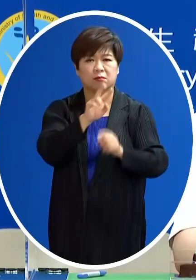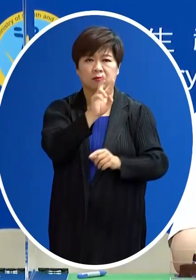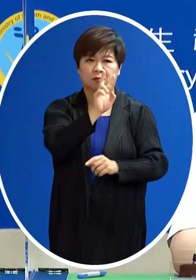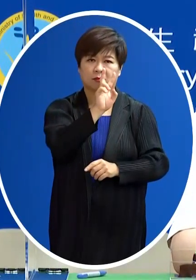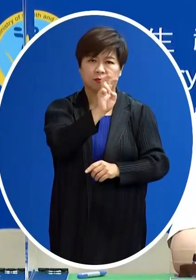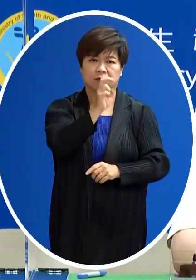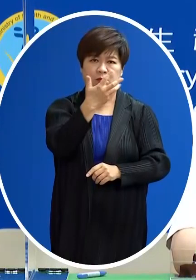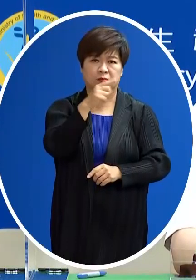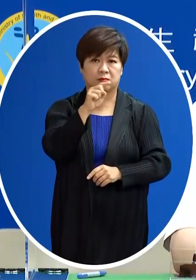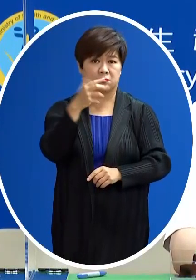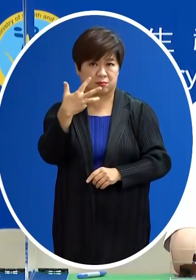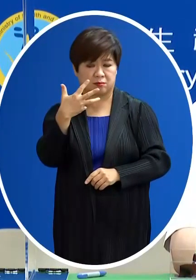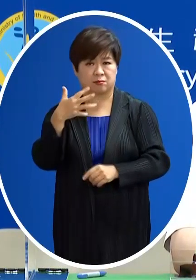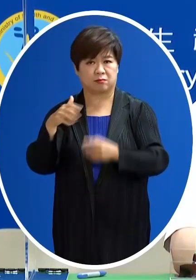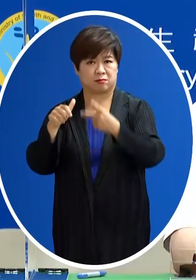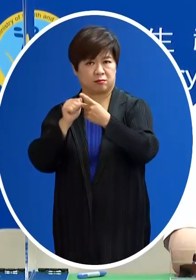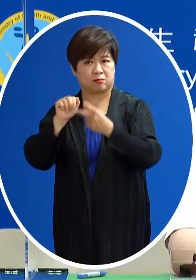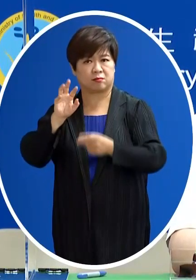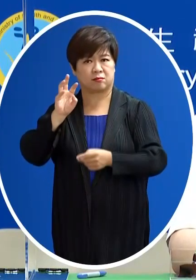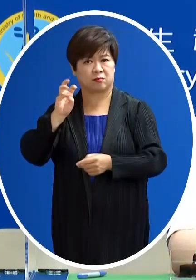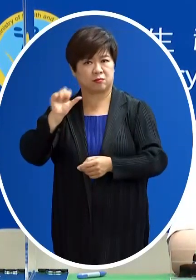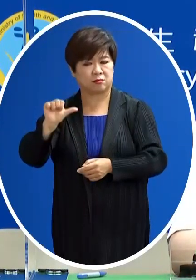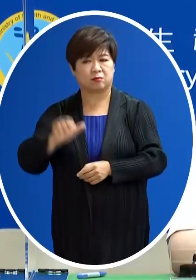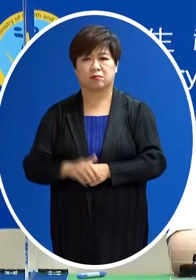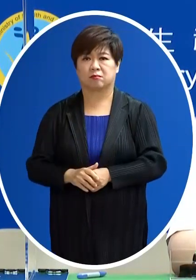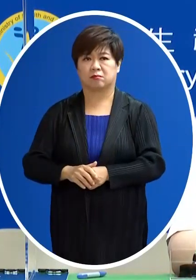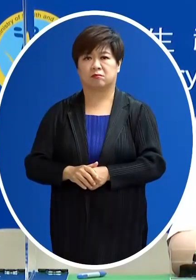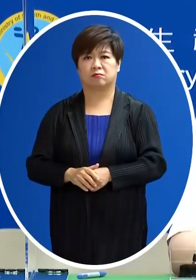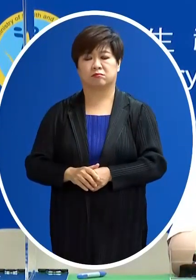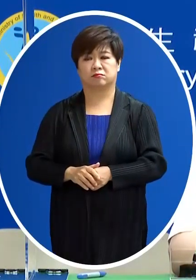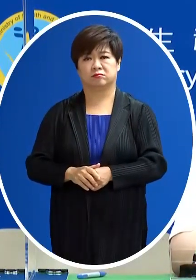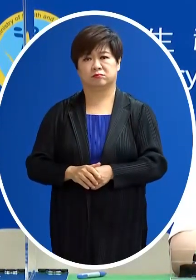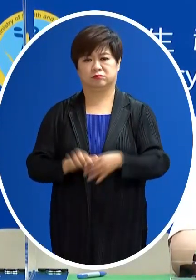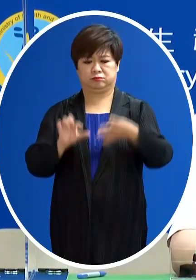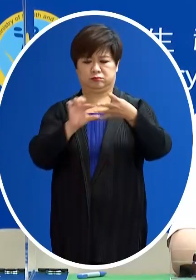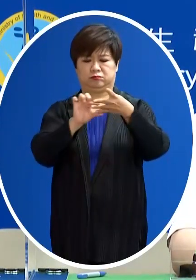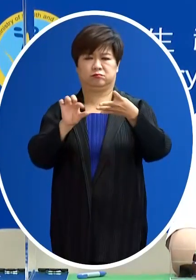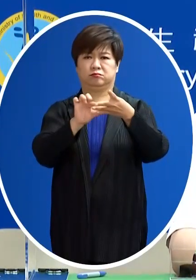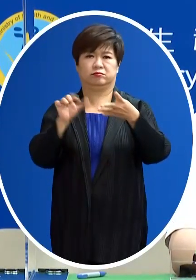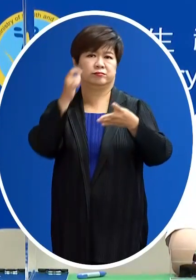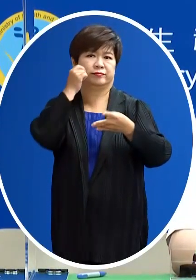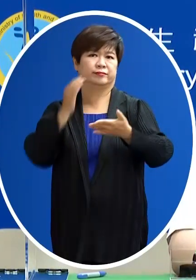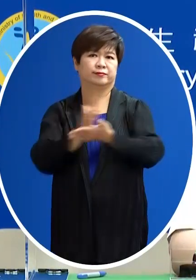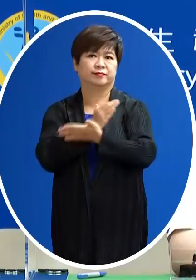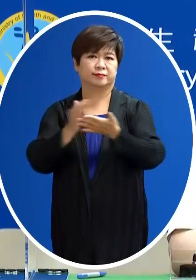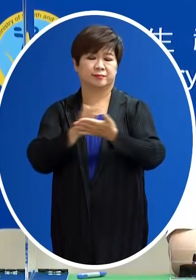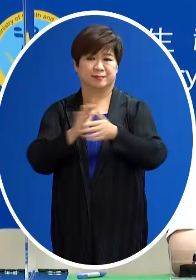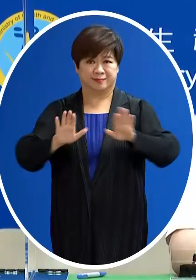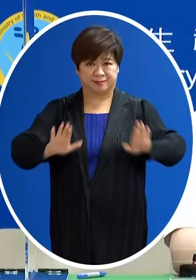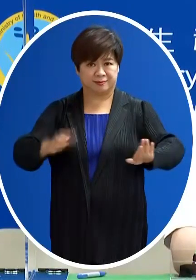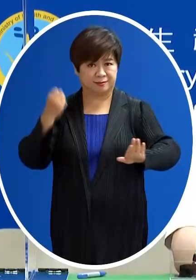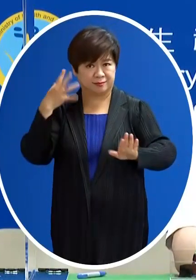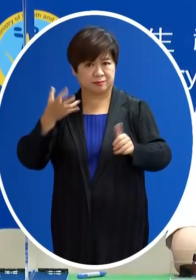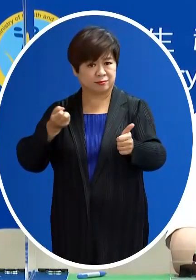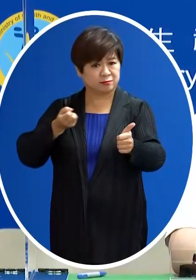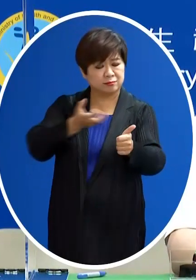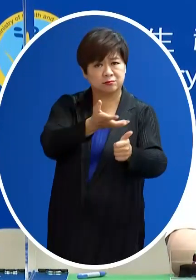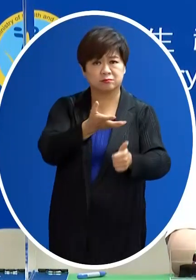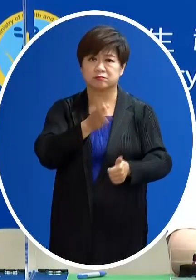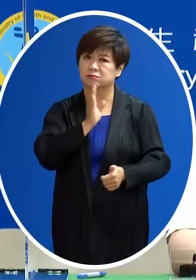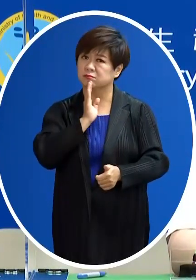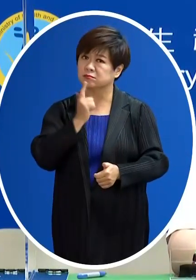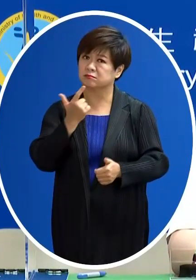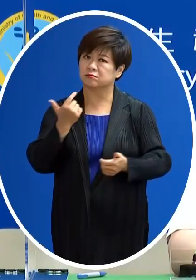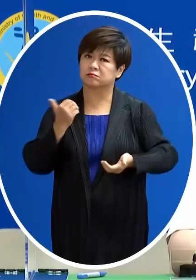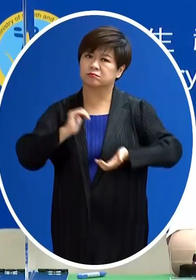28.8另外一位是35 所以事實上也很難去認定說 是不是在這一波最近才被感染